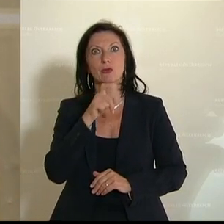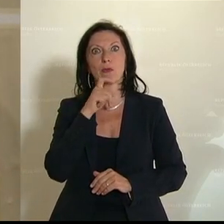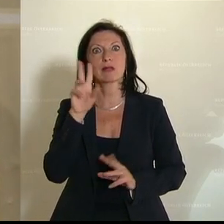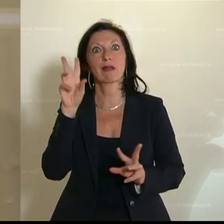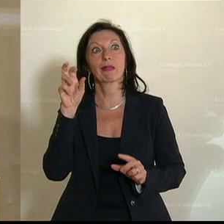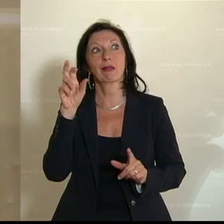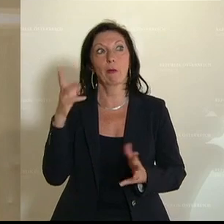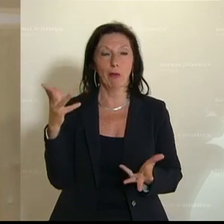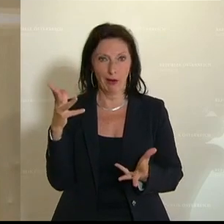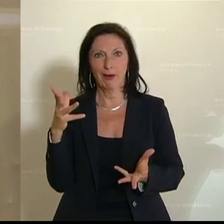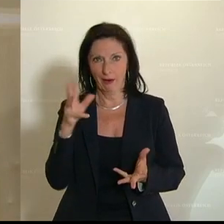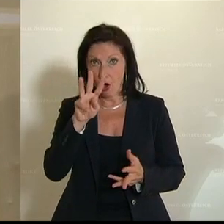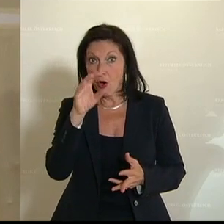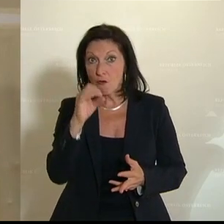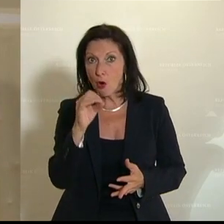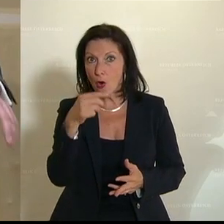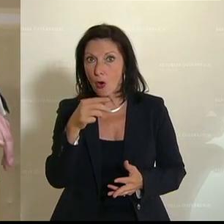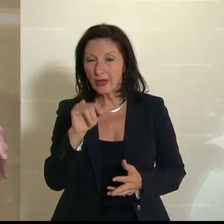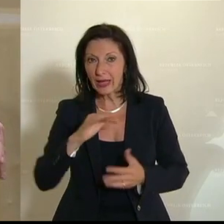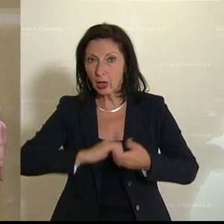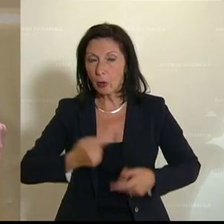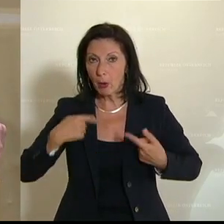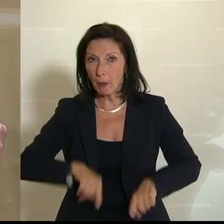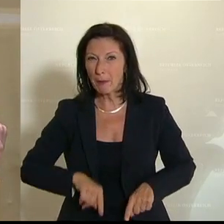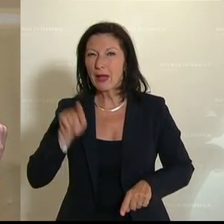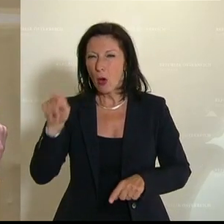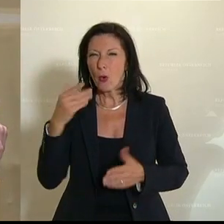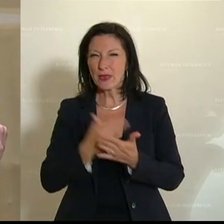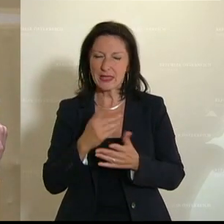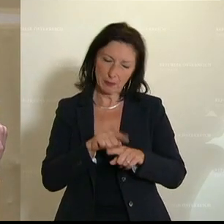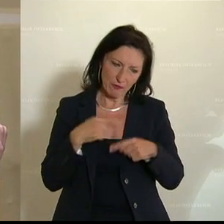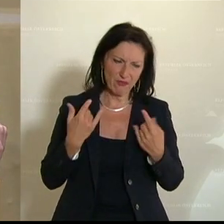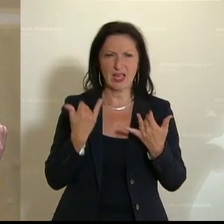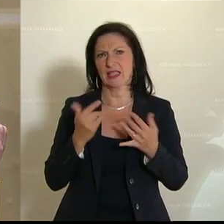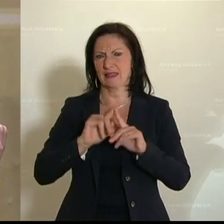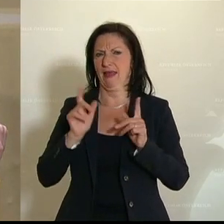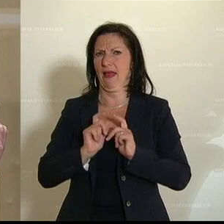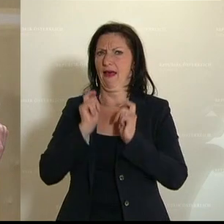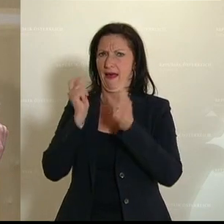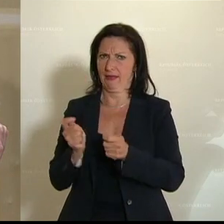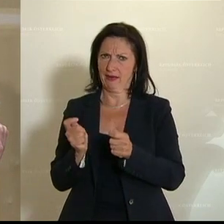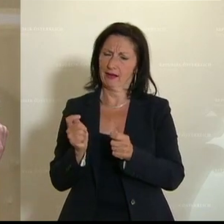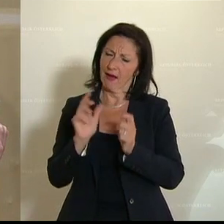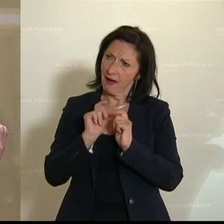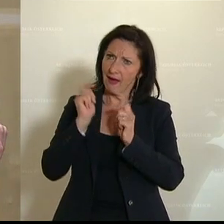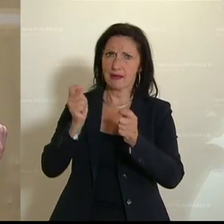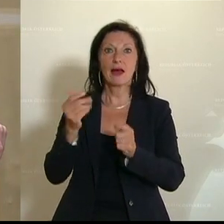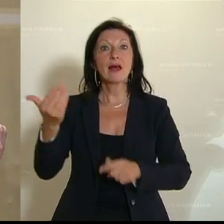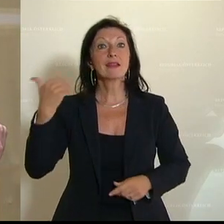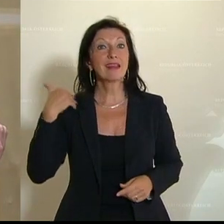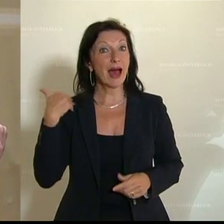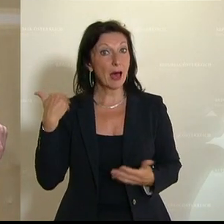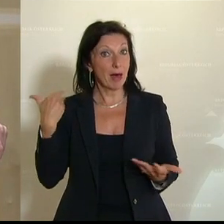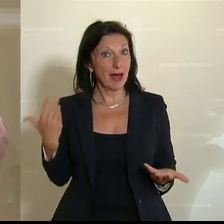Und unter diesem Gesichtspunkt haben wir zu dem gleichen Tagesordnungspunkt auch einen Antrag von uns eben eingebracht. Für unseren Antrag war damals die